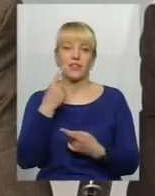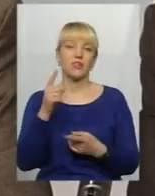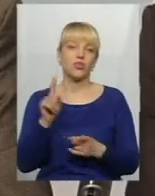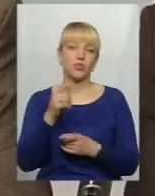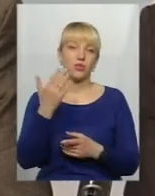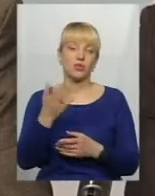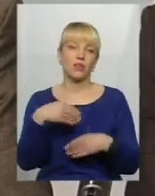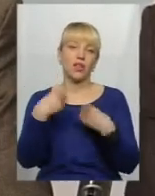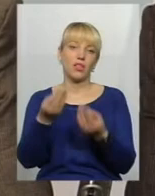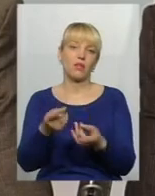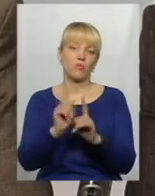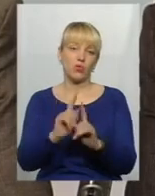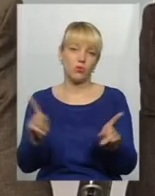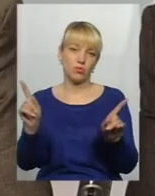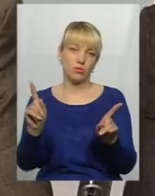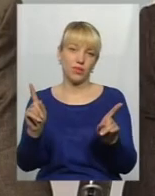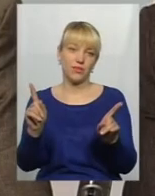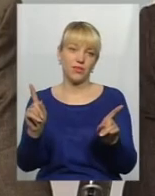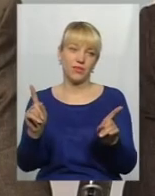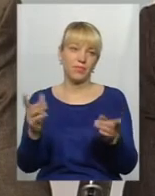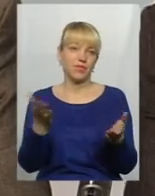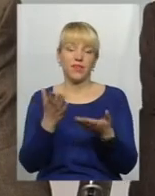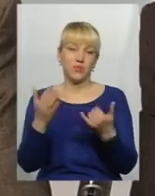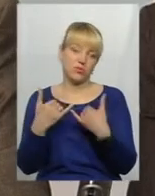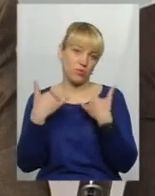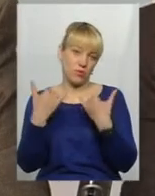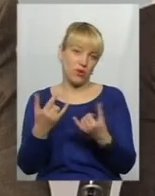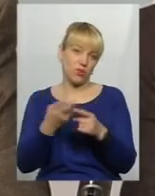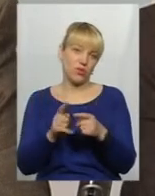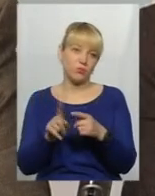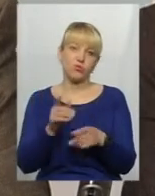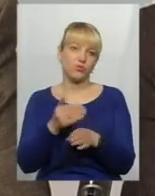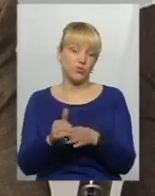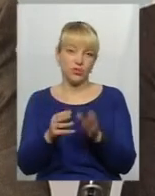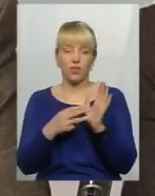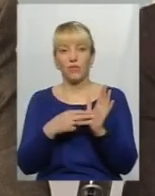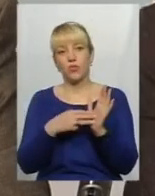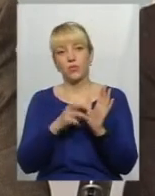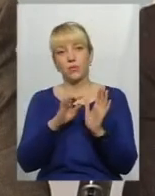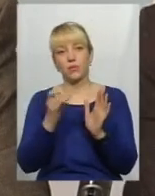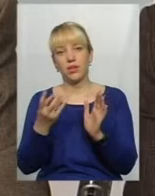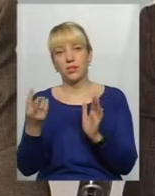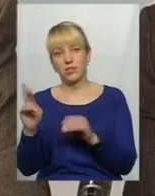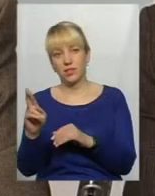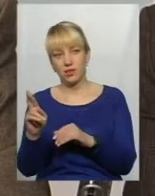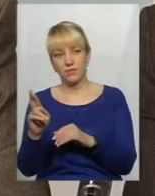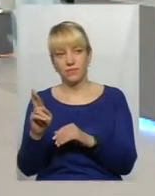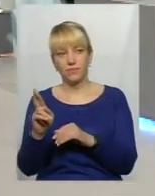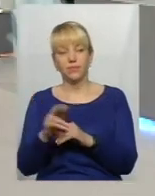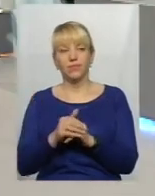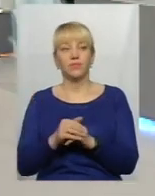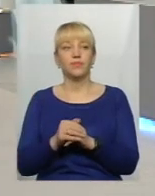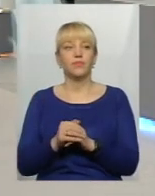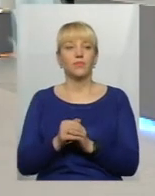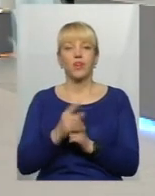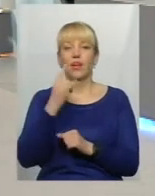їм надаємо особливу якусь повагу тим, що виділили 8-й день березня. день в році,